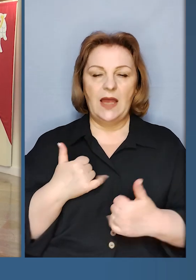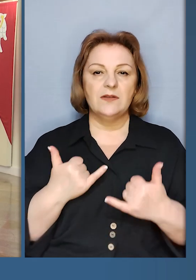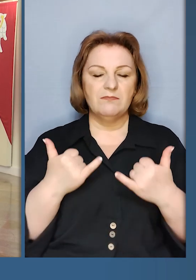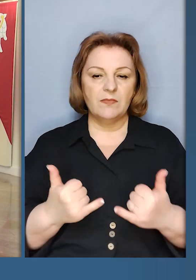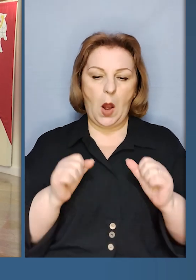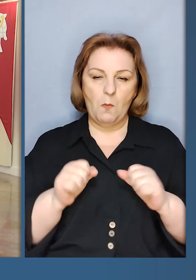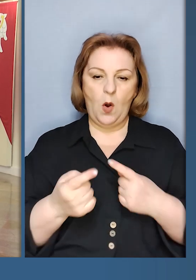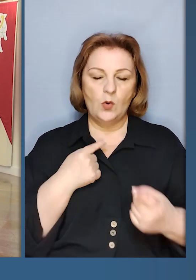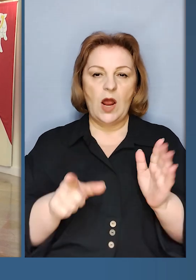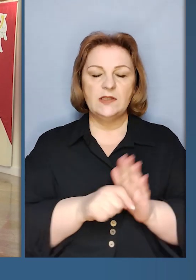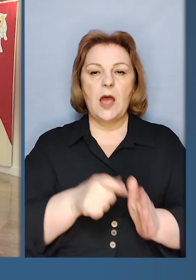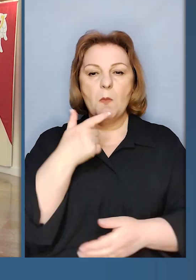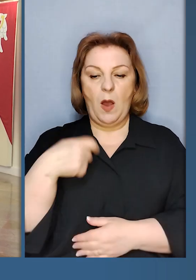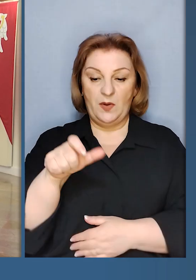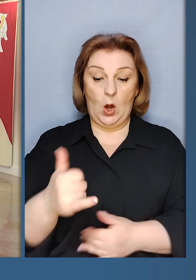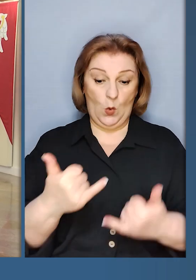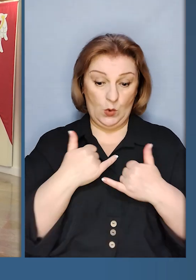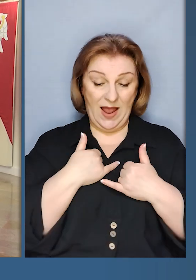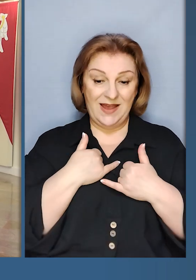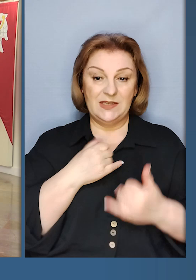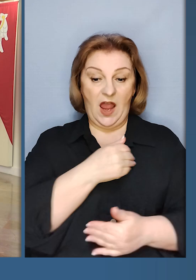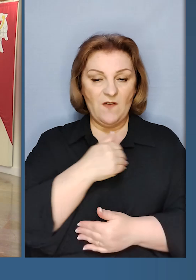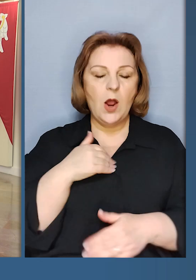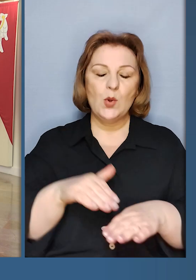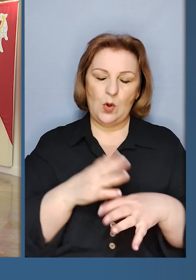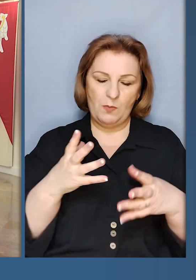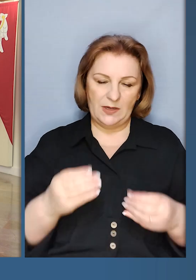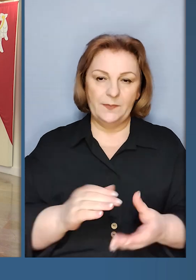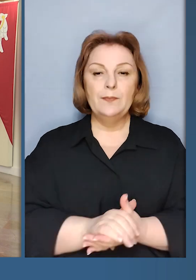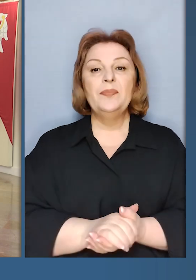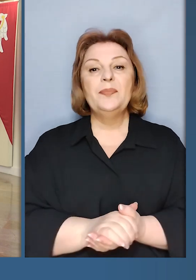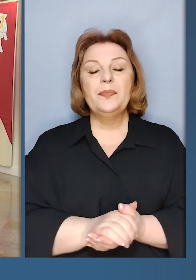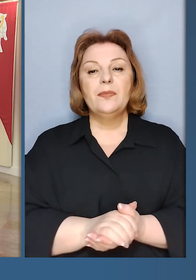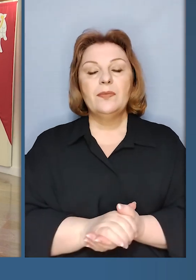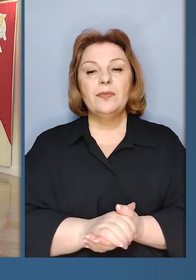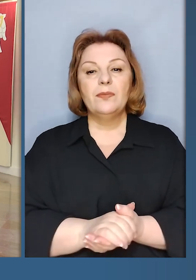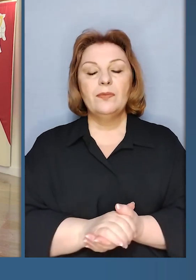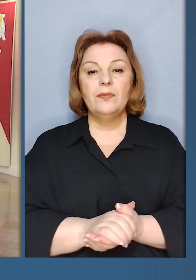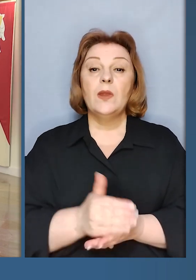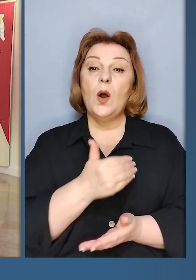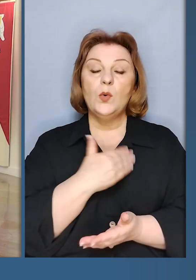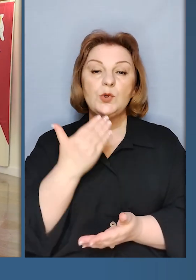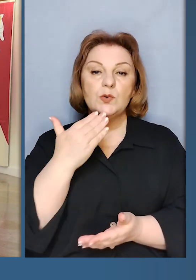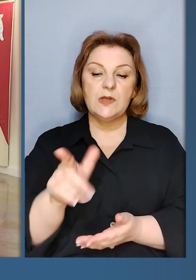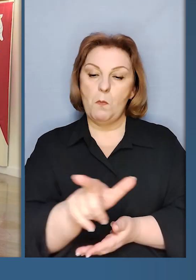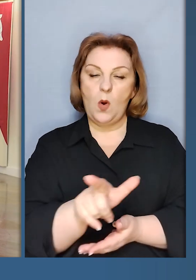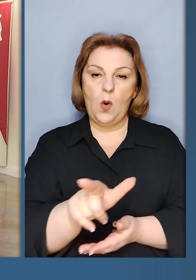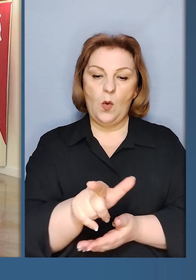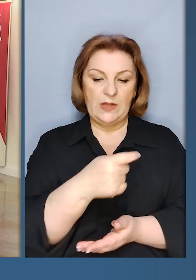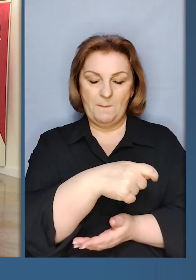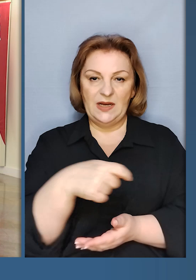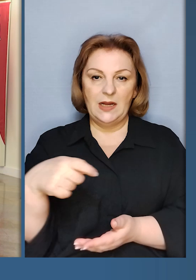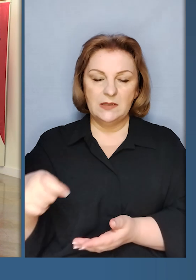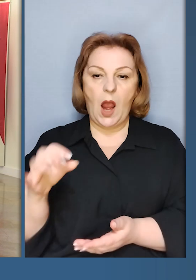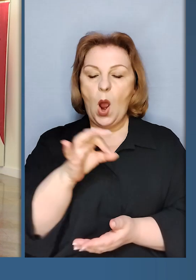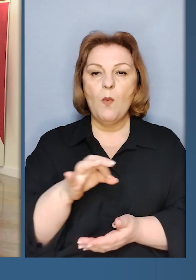могти розмовляти з паном президентом тут, в нашому і державі, Польщі. Добрий день. Я хочу запитати